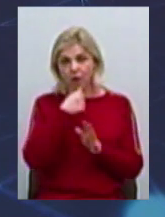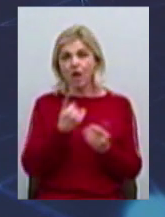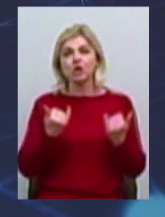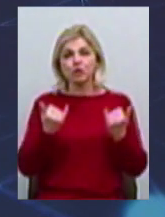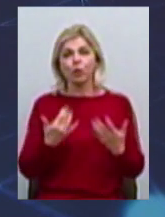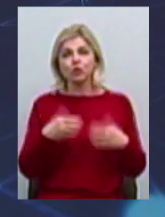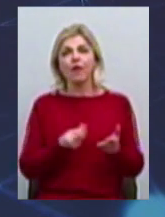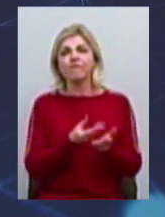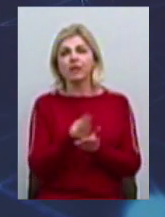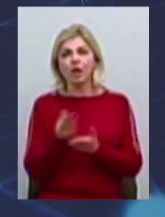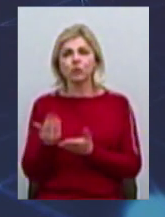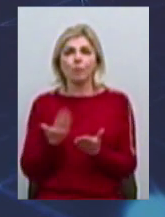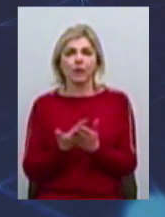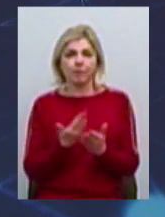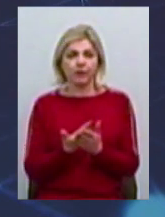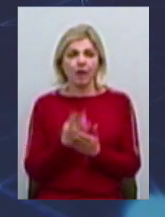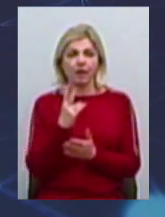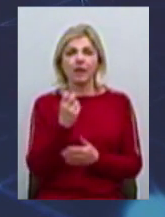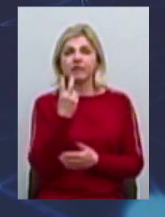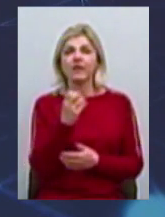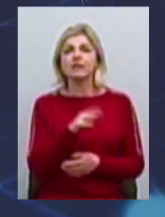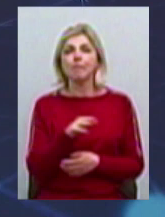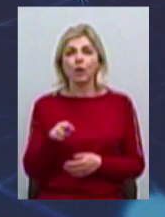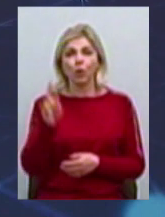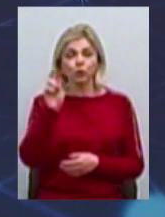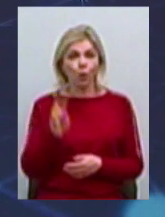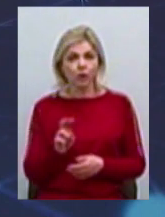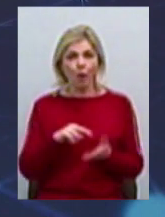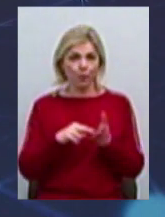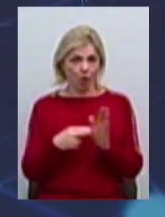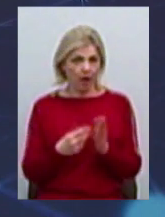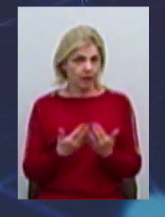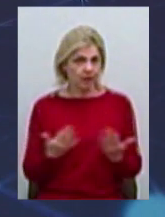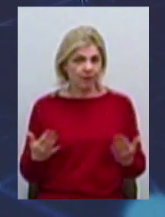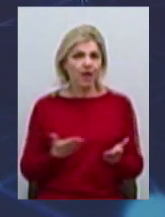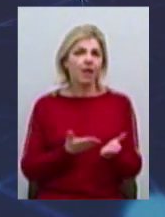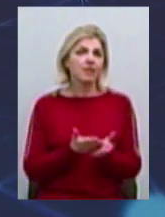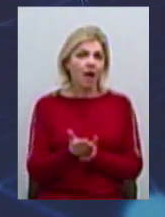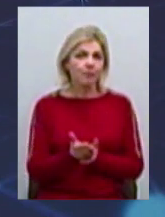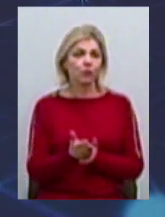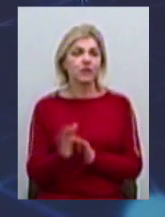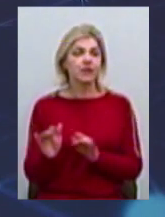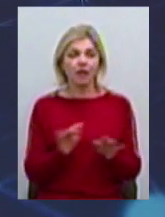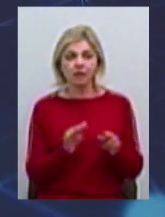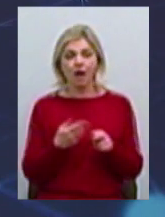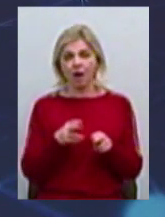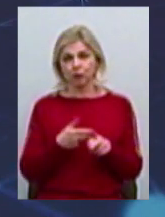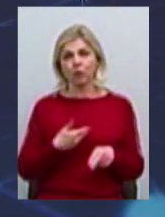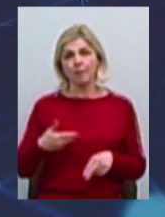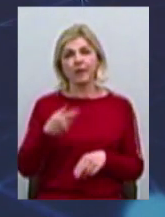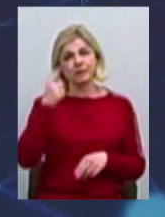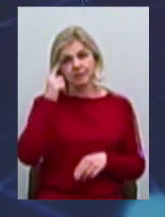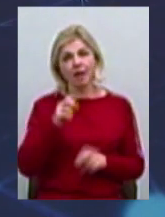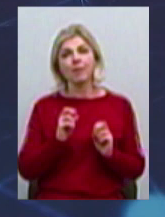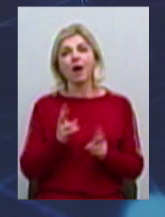вже профінансовано близько, ніж на 200 мільйонів доларів проєктів. Тобто це напрямок діяльності, відповідно, який ми знаємо, як робити,